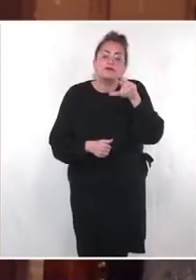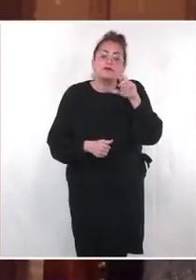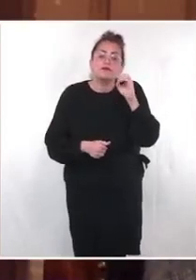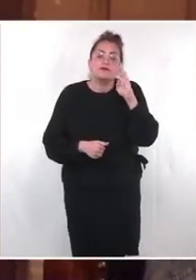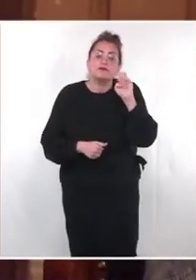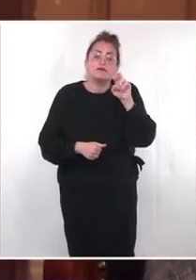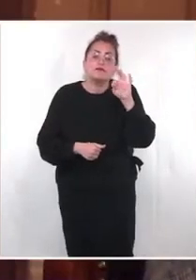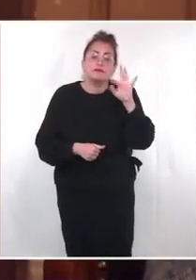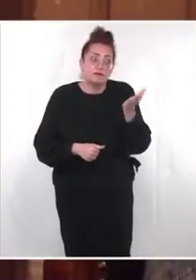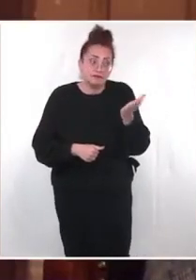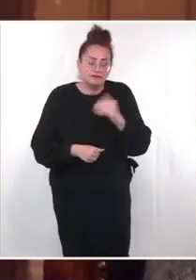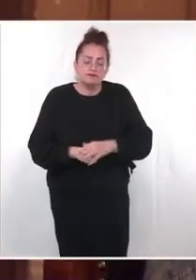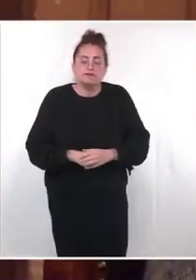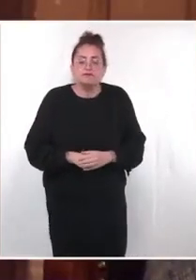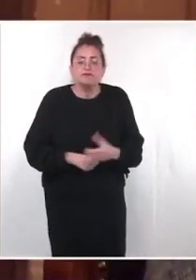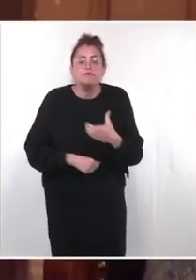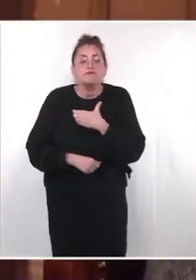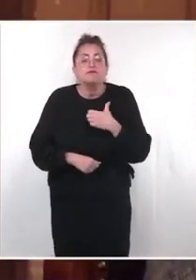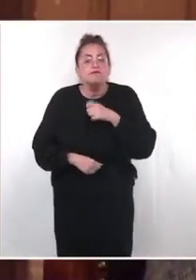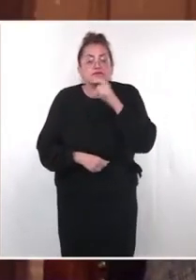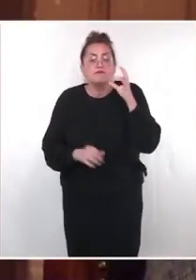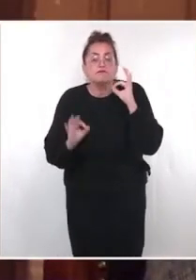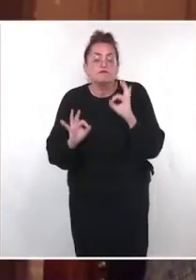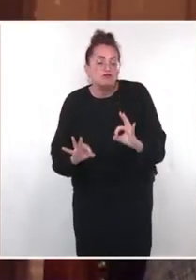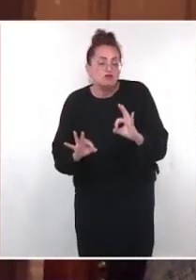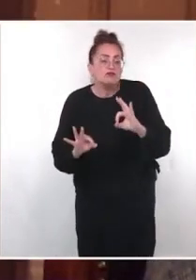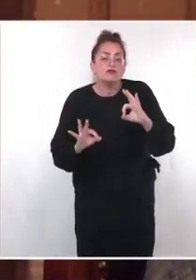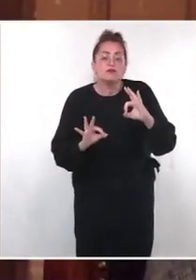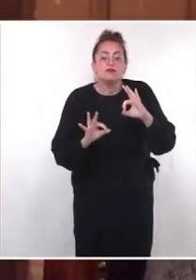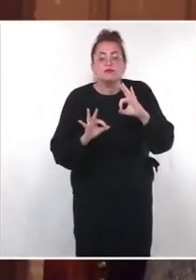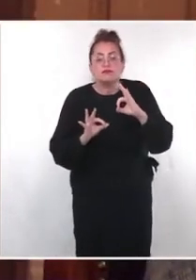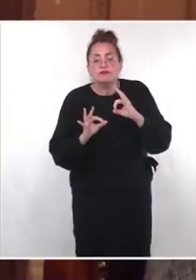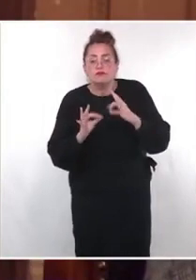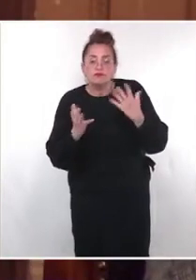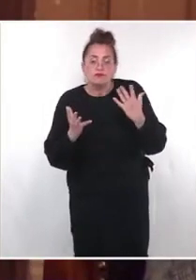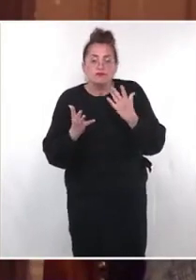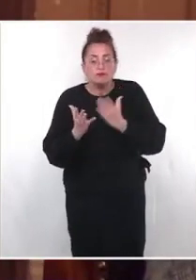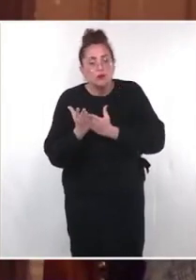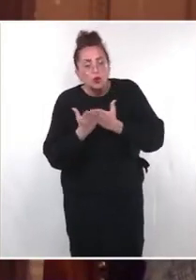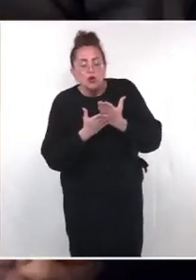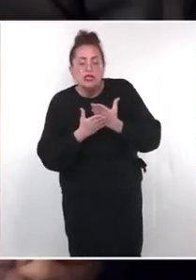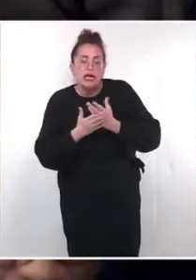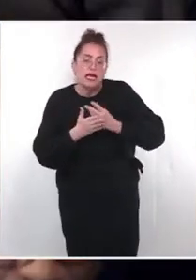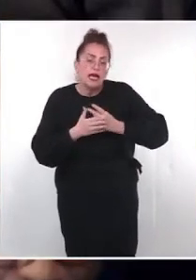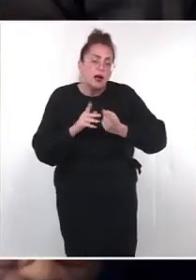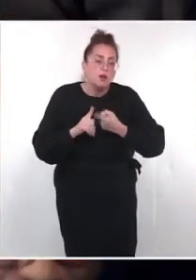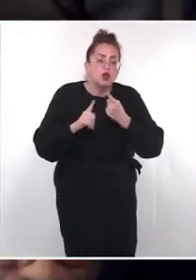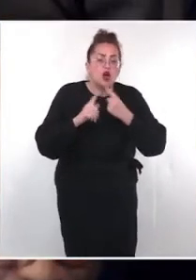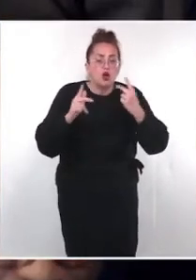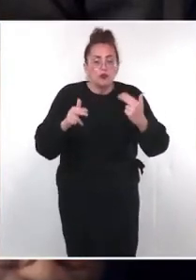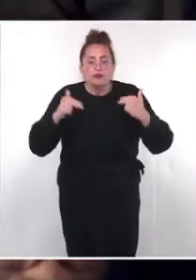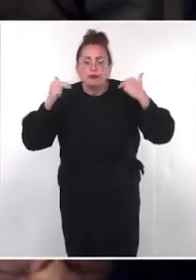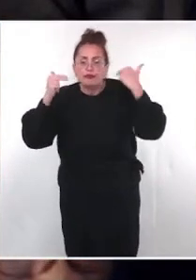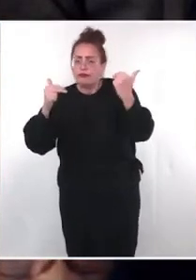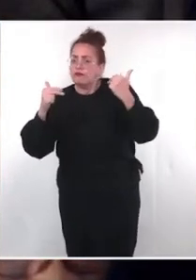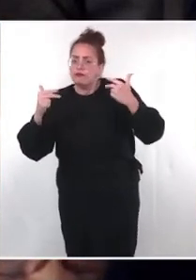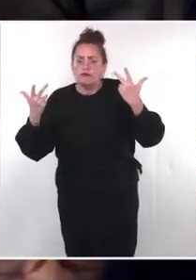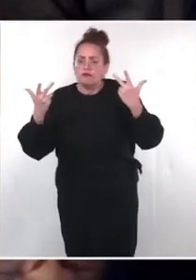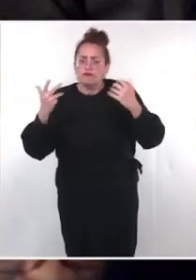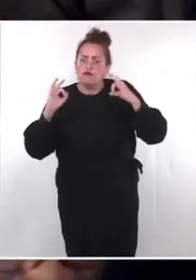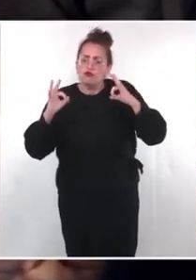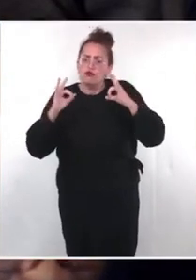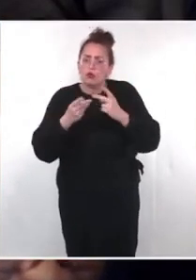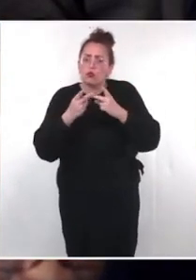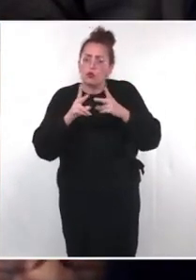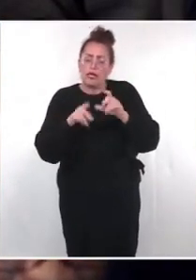Oui monsieur le maire, sur l'opportunité du projet urbain, effectivement les espaces publics c'est fondamental, il faut avoir de l'ambition et pourquoi pas en avoir pour cet espace public